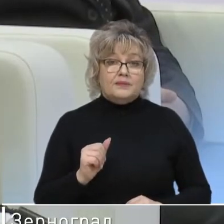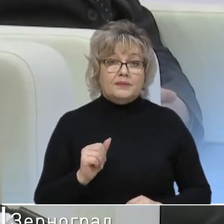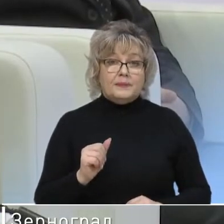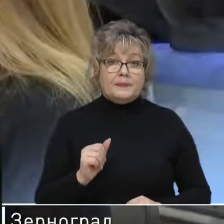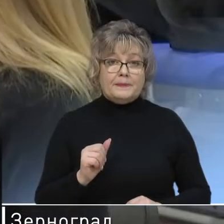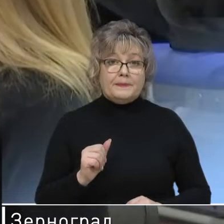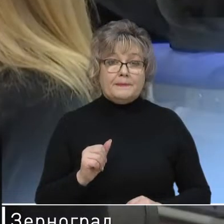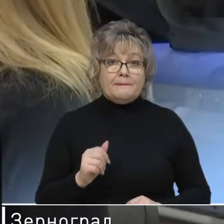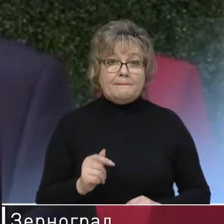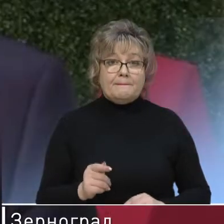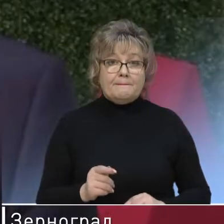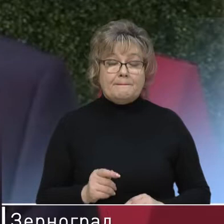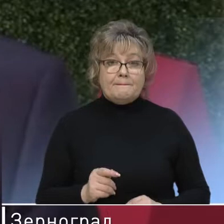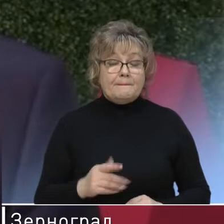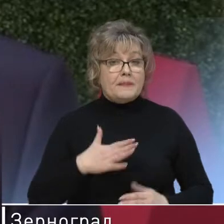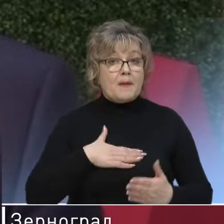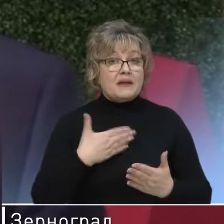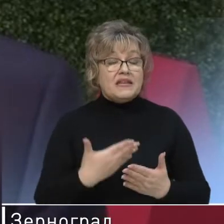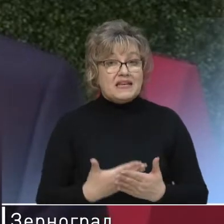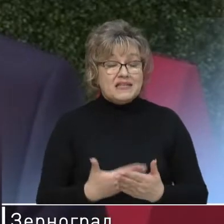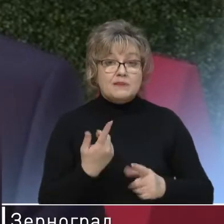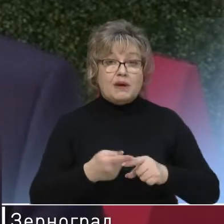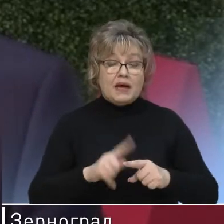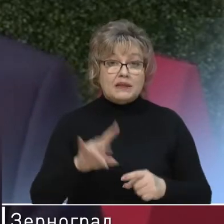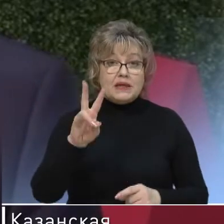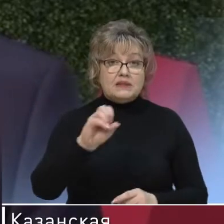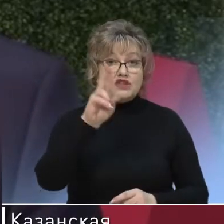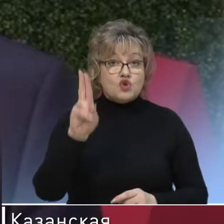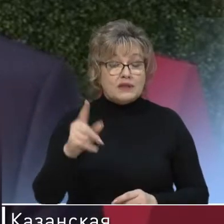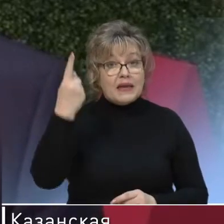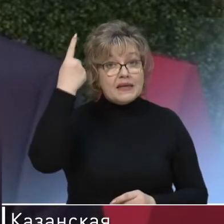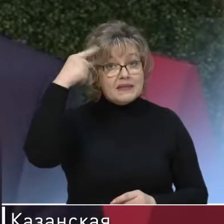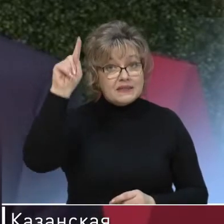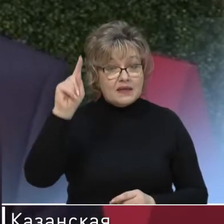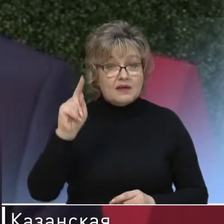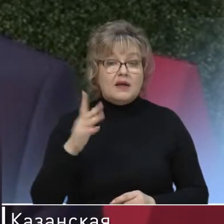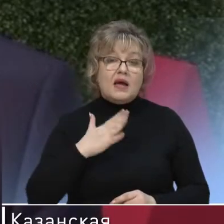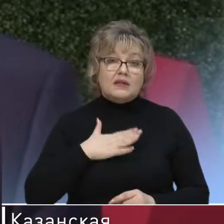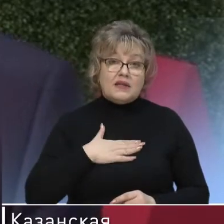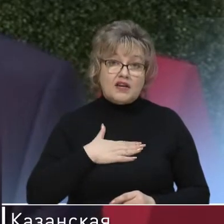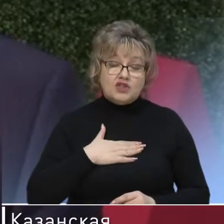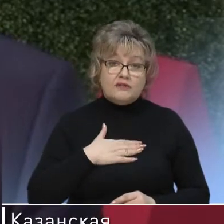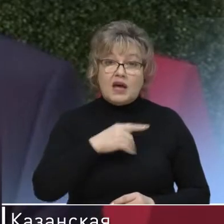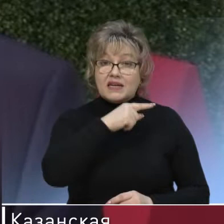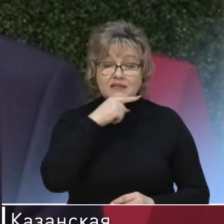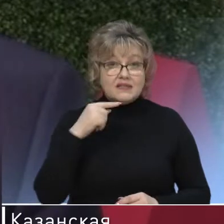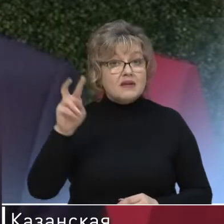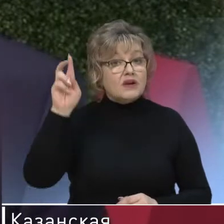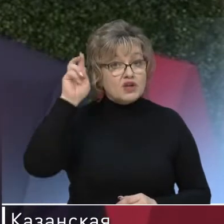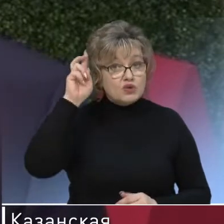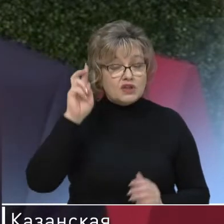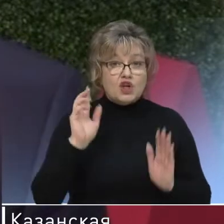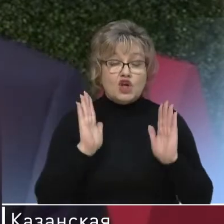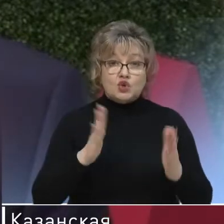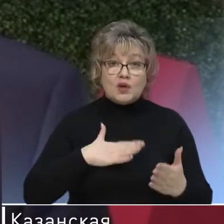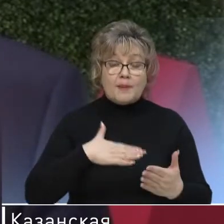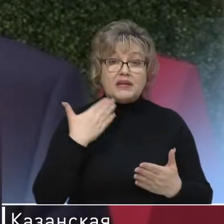Федерации. Патриотизм – это национальная идея, национальная идея нашего российского государства. И только